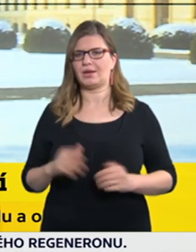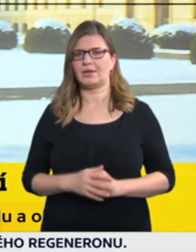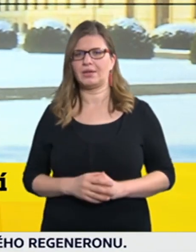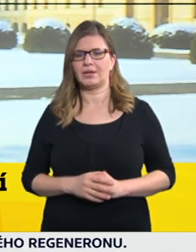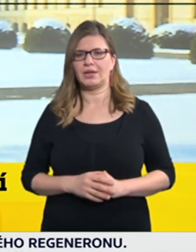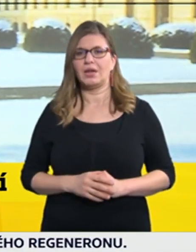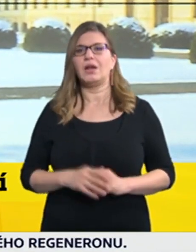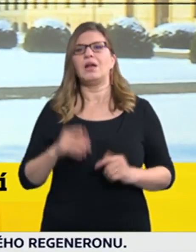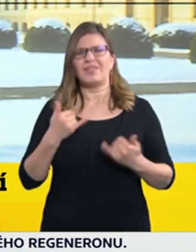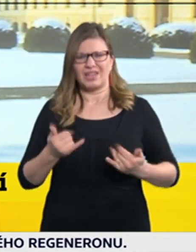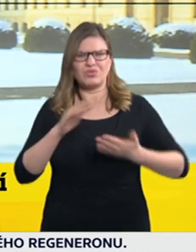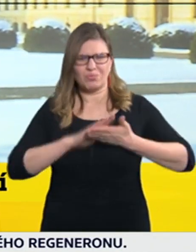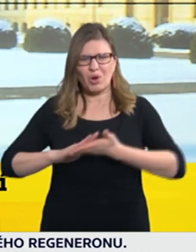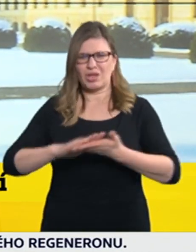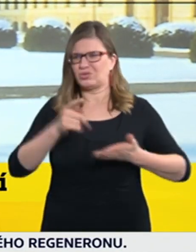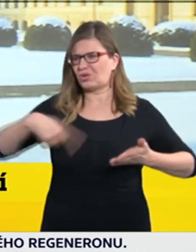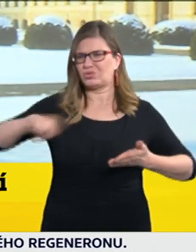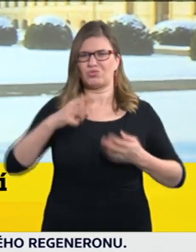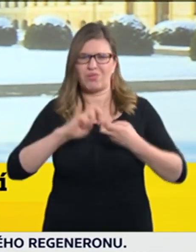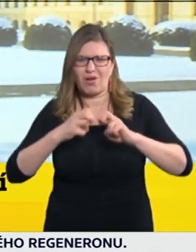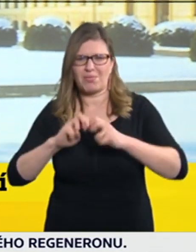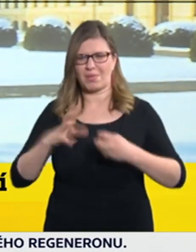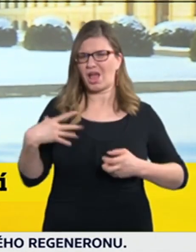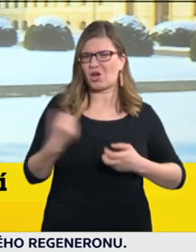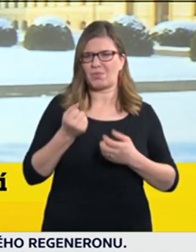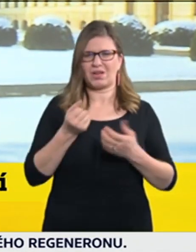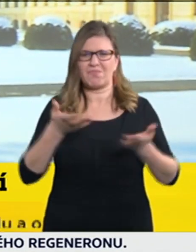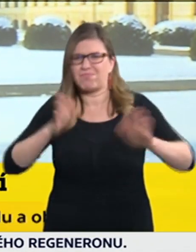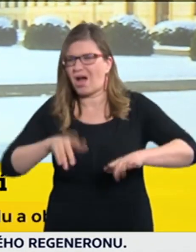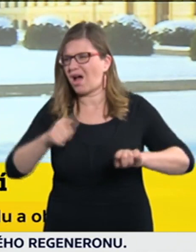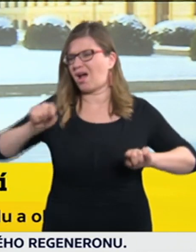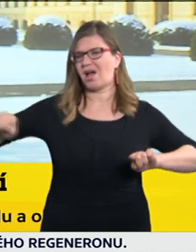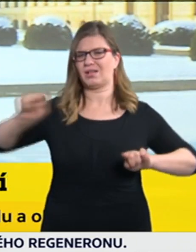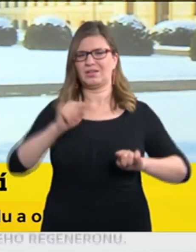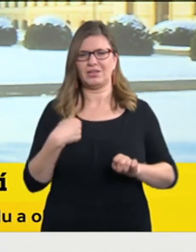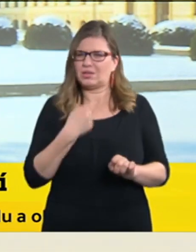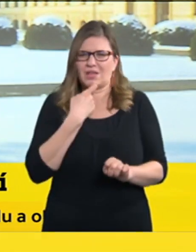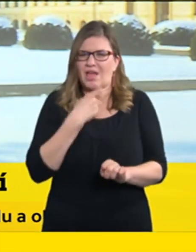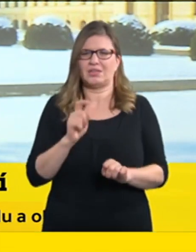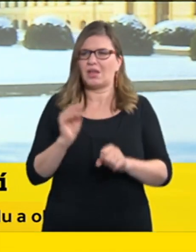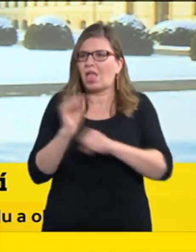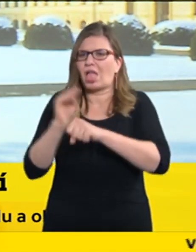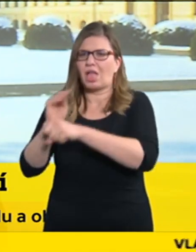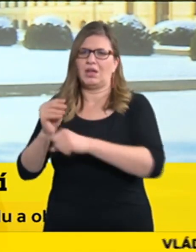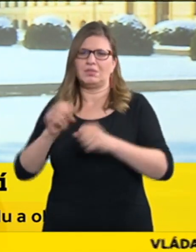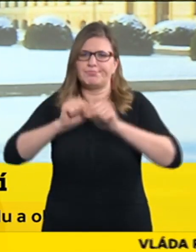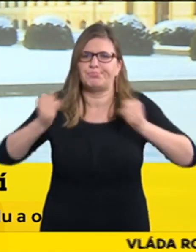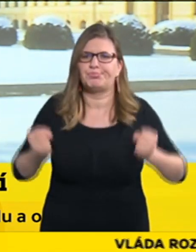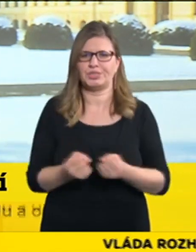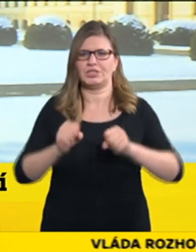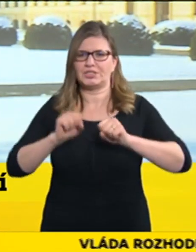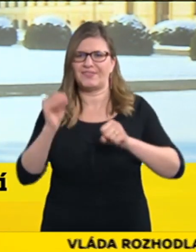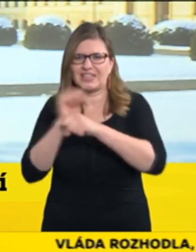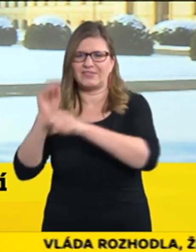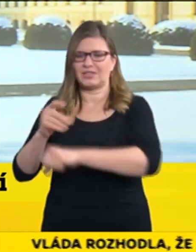společnost ekonomiku ještě zatěžovali. Podstatné je to, aby to, co se připravilo, to, co se odsouhlasilo a ta opatření, která se udělala